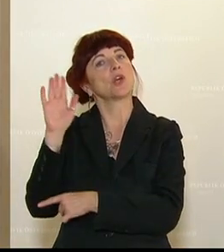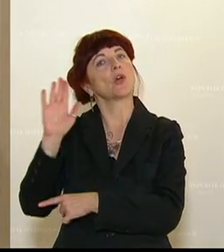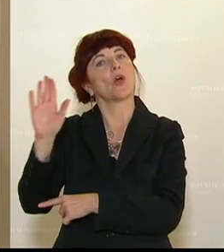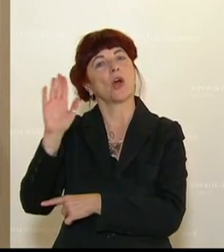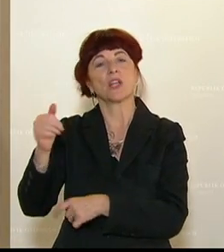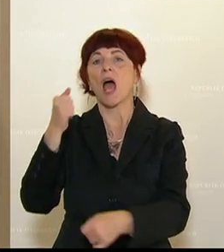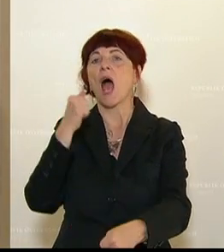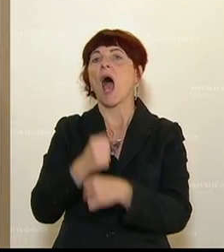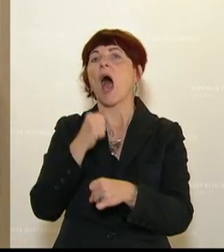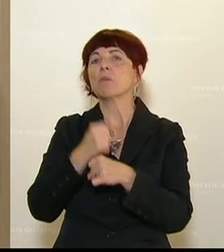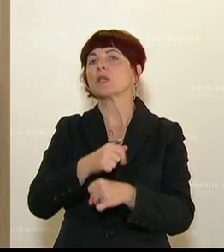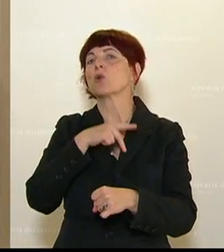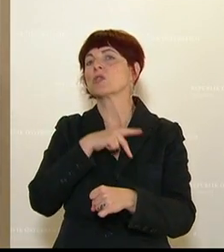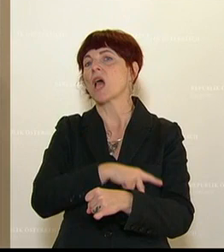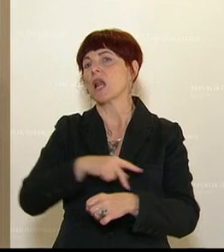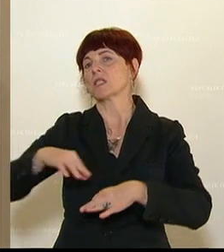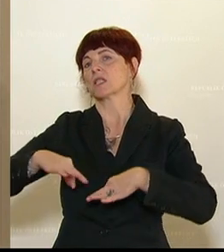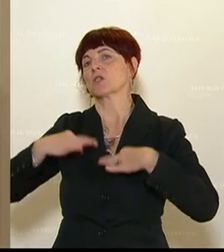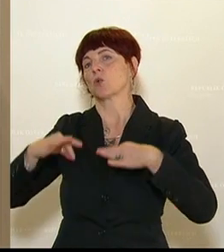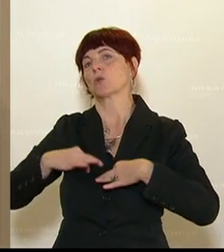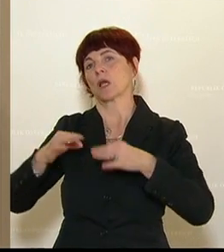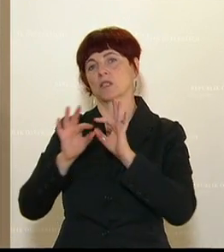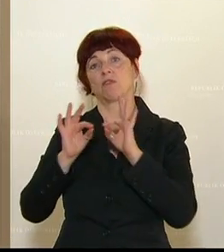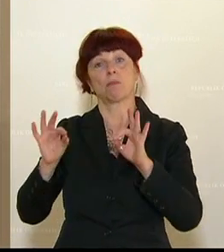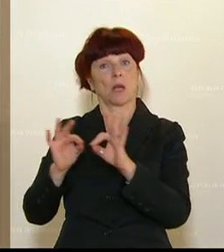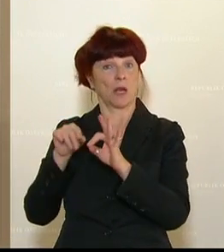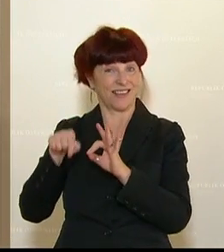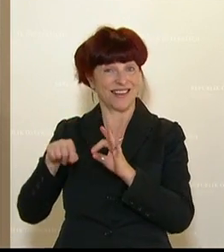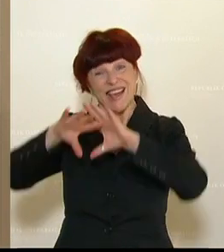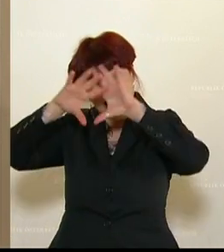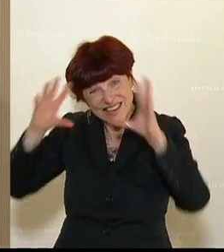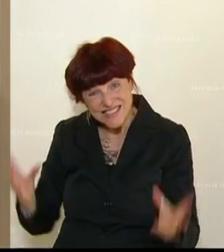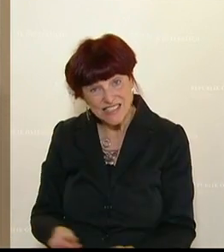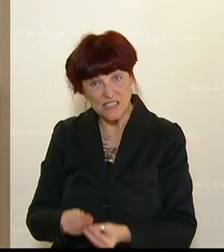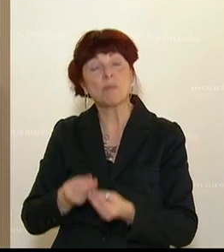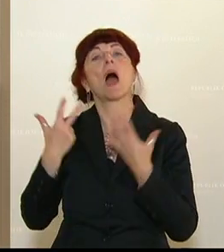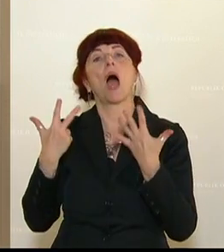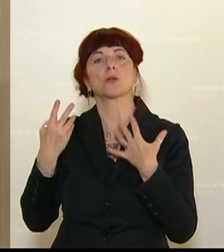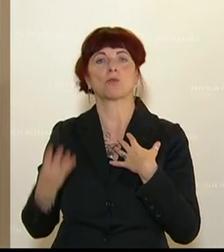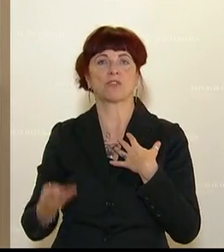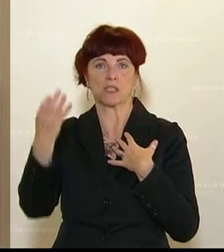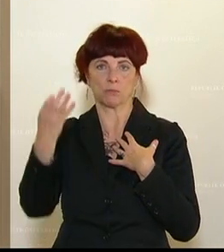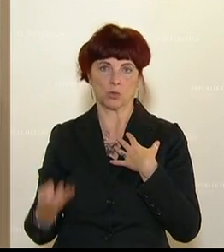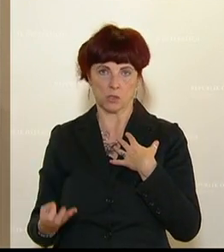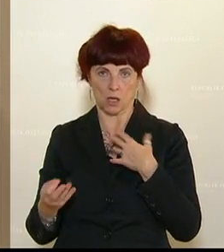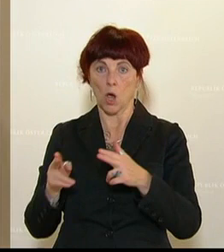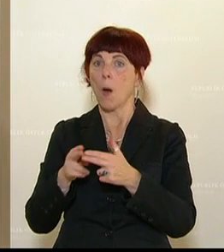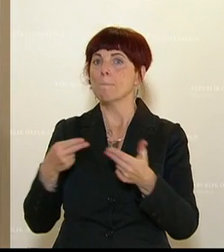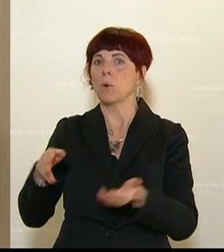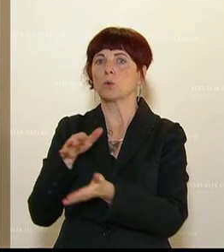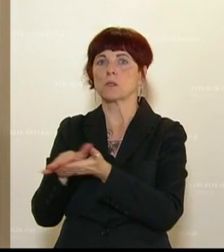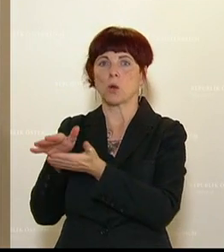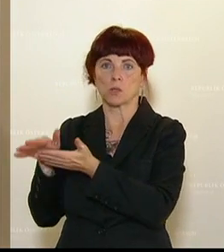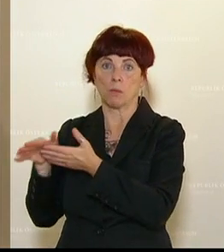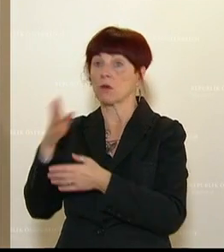Soziales, Gesundheit und Familie und das wiederum macht fast 48 Prozent der Bundesausgaben aus und da ist enorm viel mit